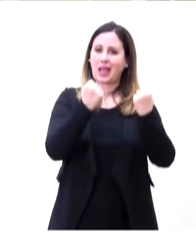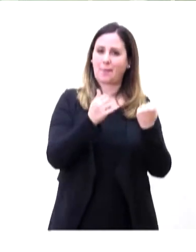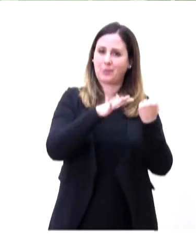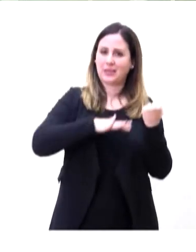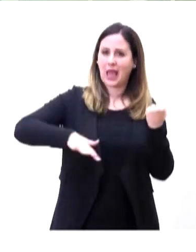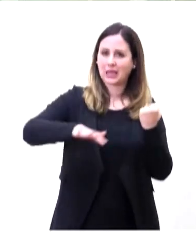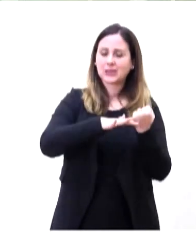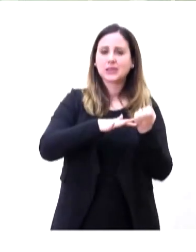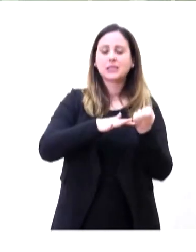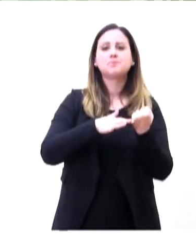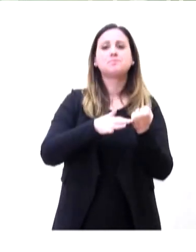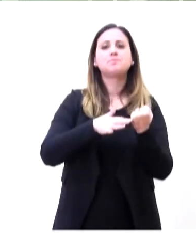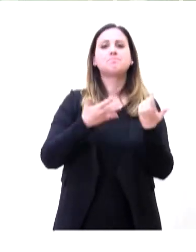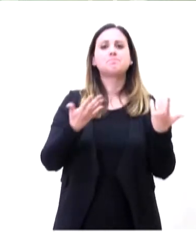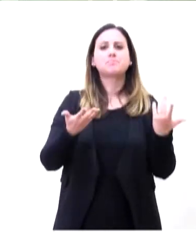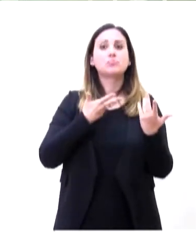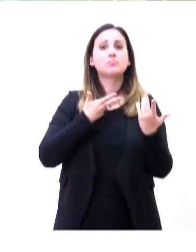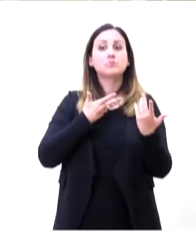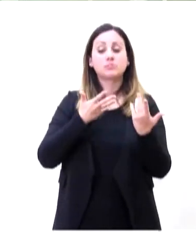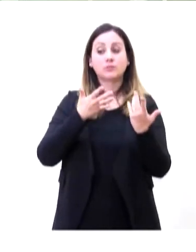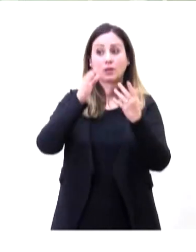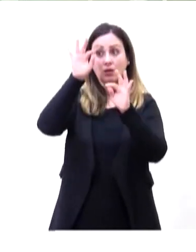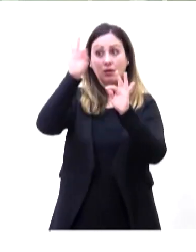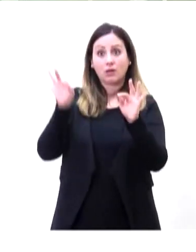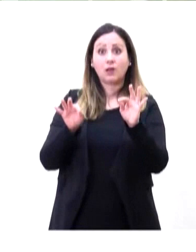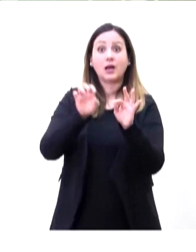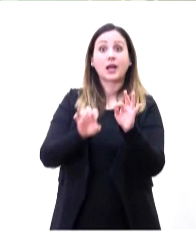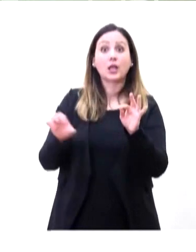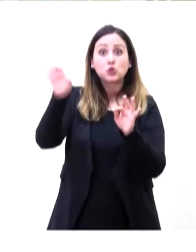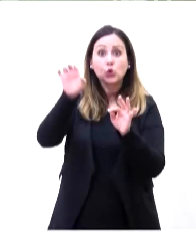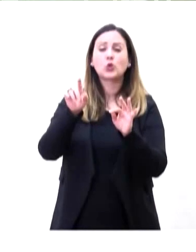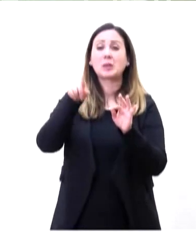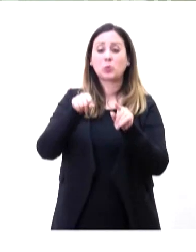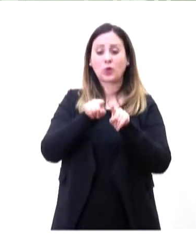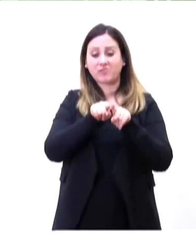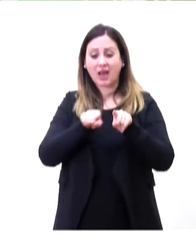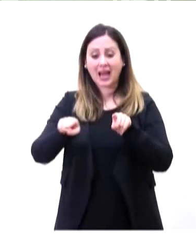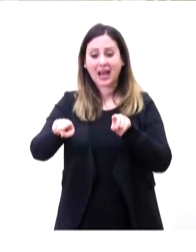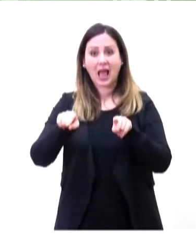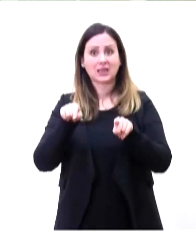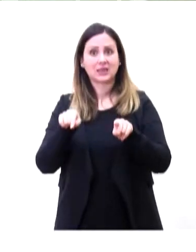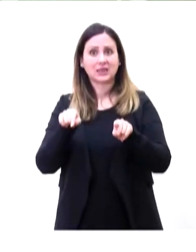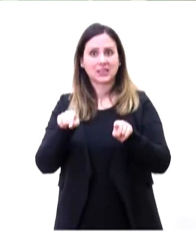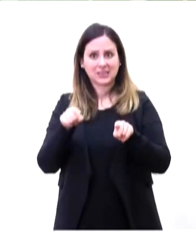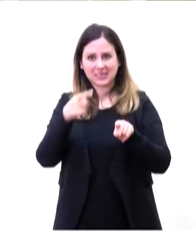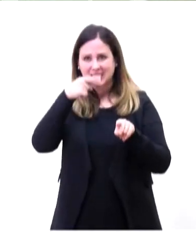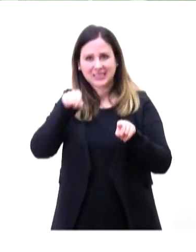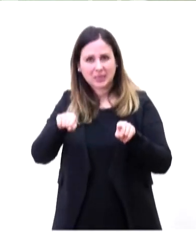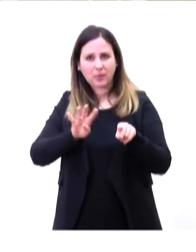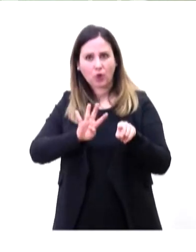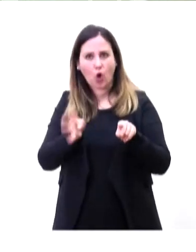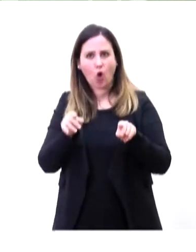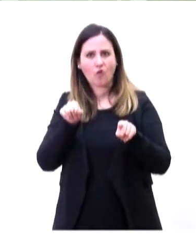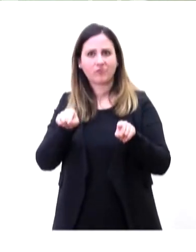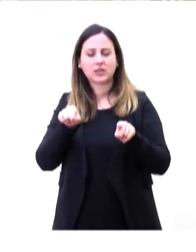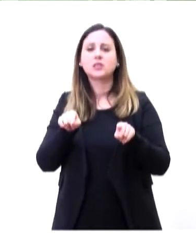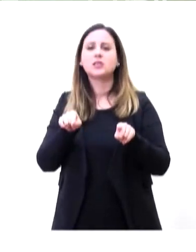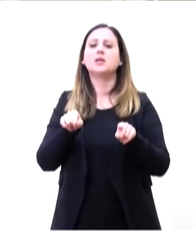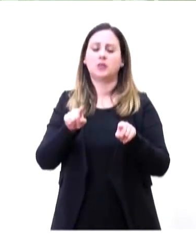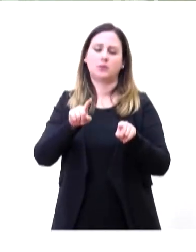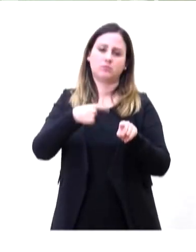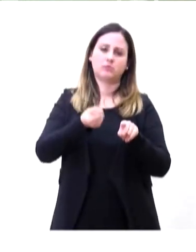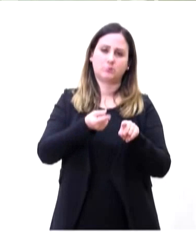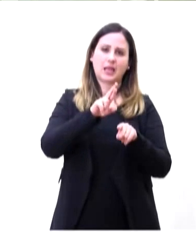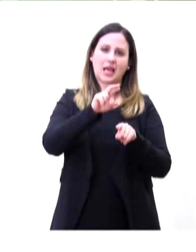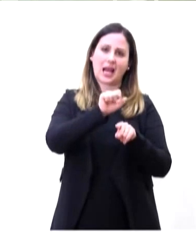regioni, sia nella circolazione di alcune varianti, ma poi ne parlerà il professor Rezza, e anche, in qualche modo,